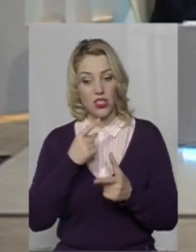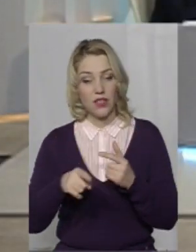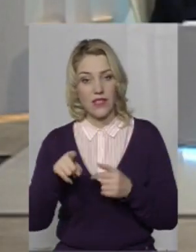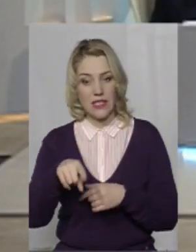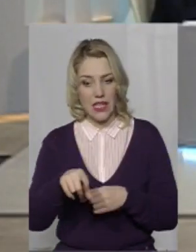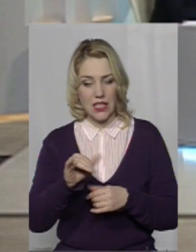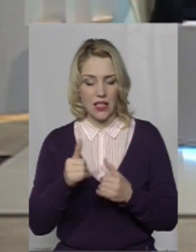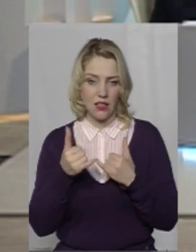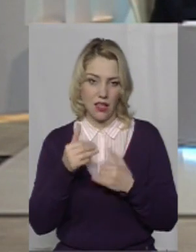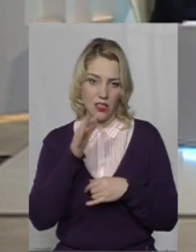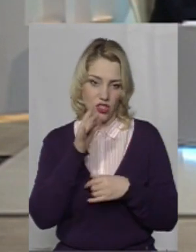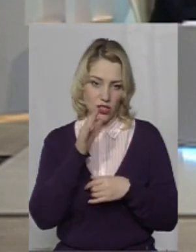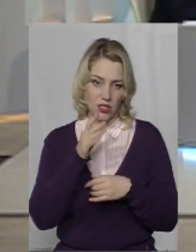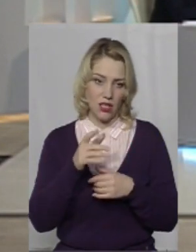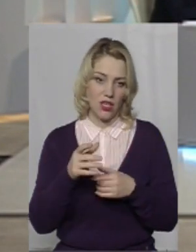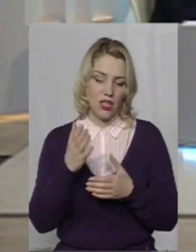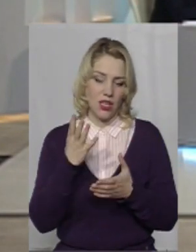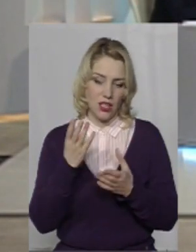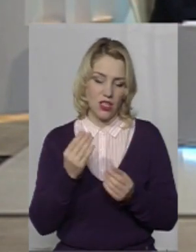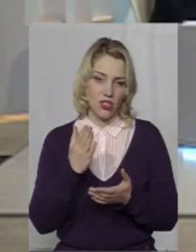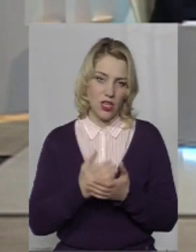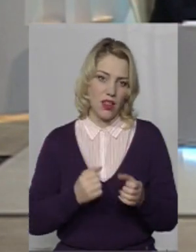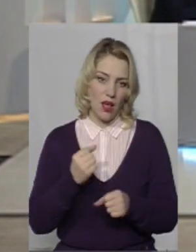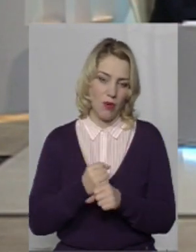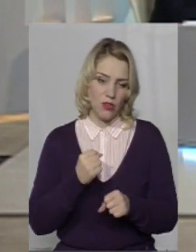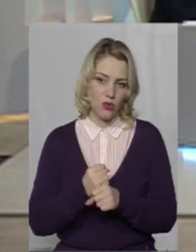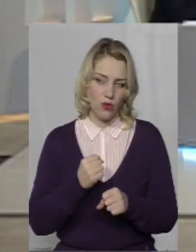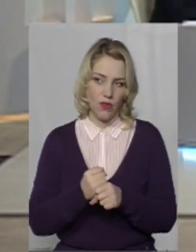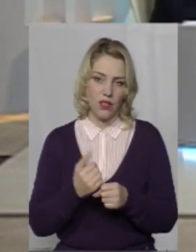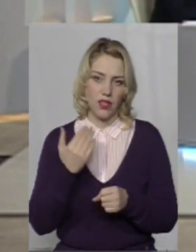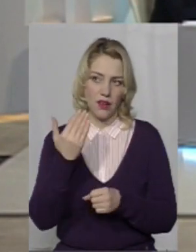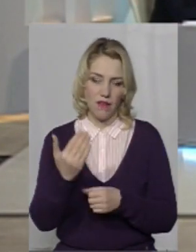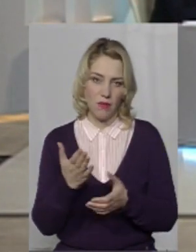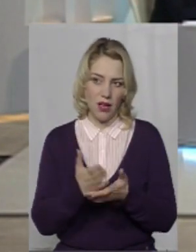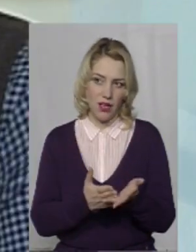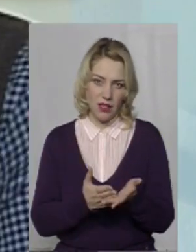-таки на даний час ще є на працюванні, і ви знаєте про якісь, можливо,